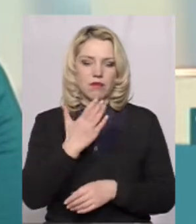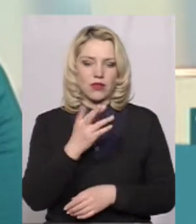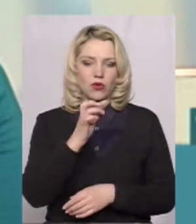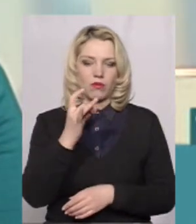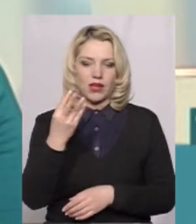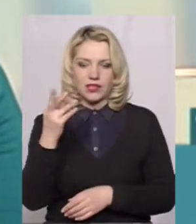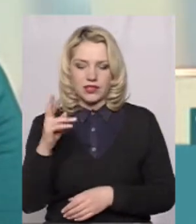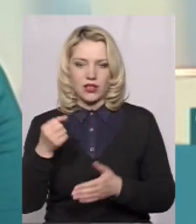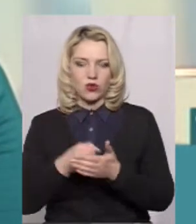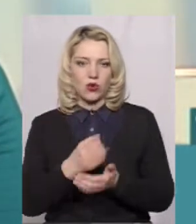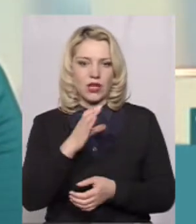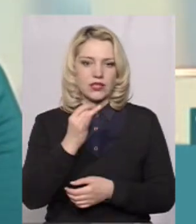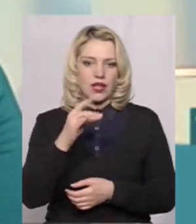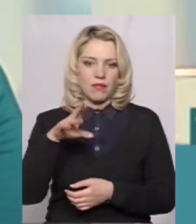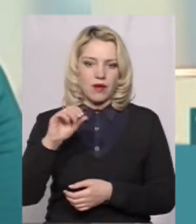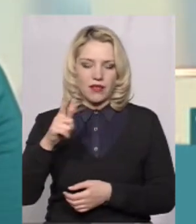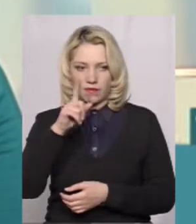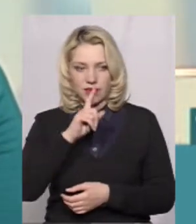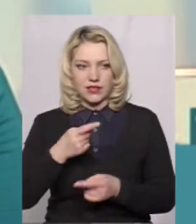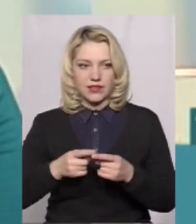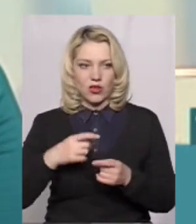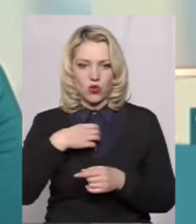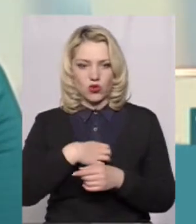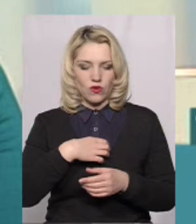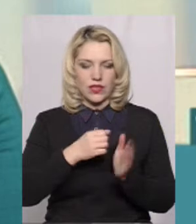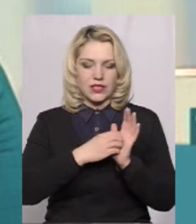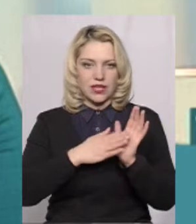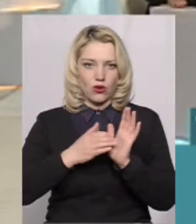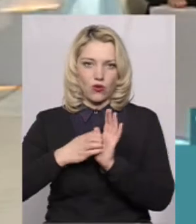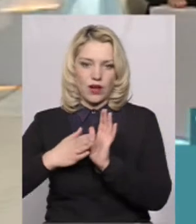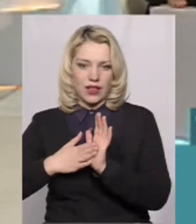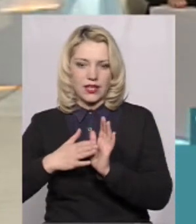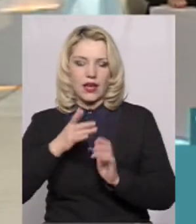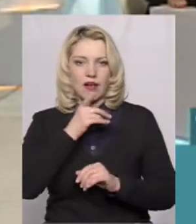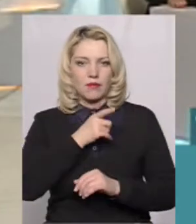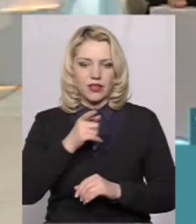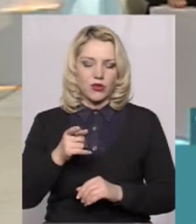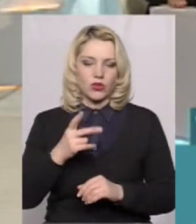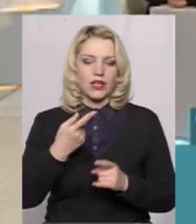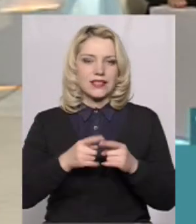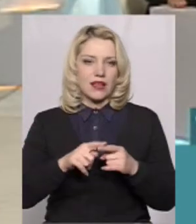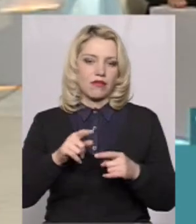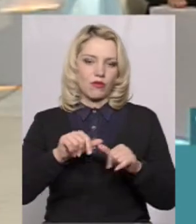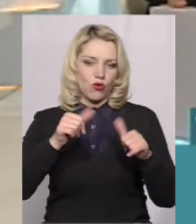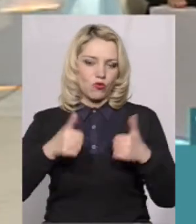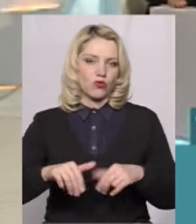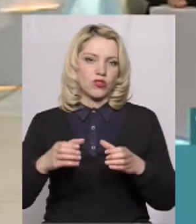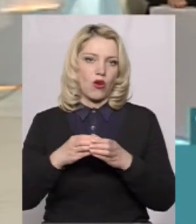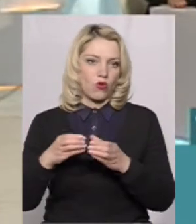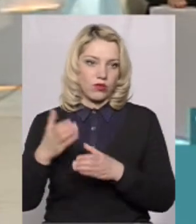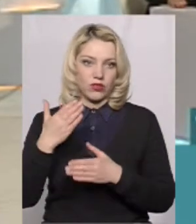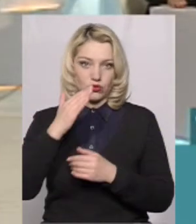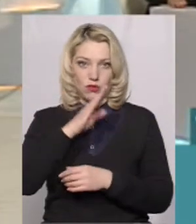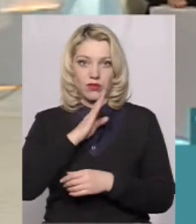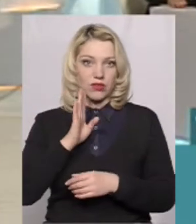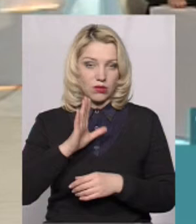серпня місяця. Це основний зарахувальний період, такий етап, ми на 1 вересня формуємо групи. Якщо